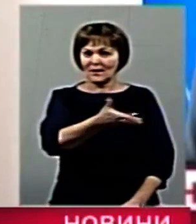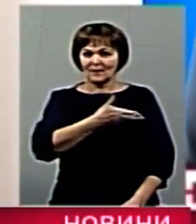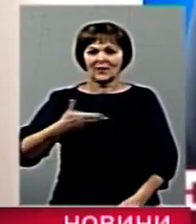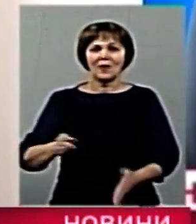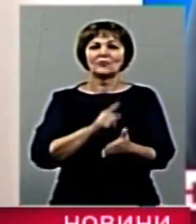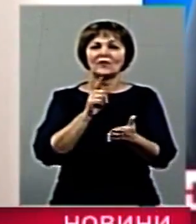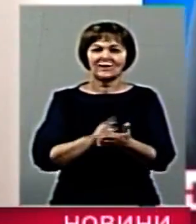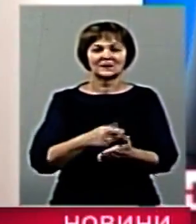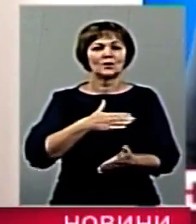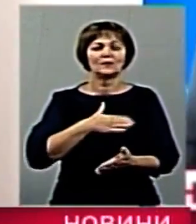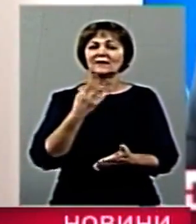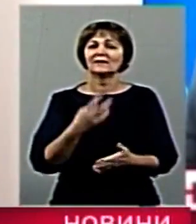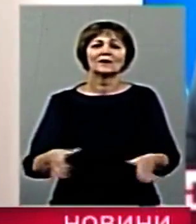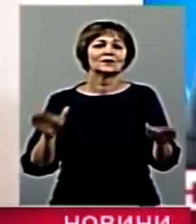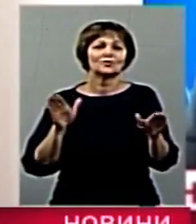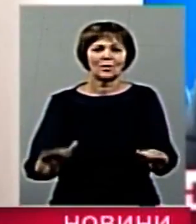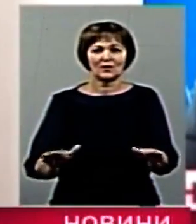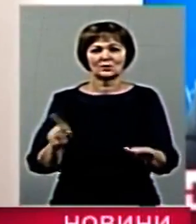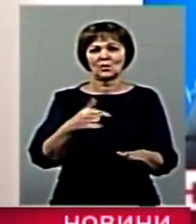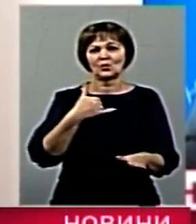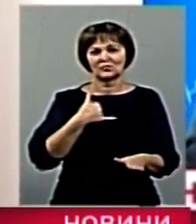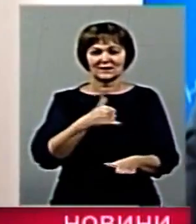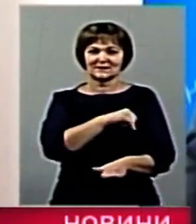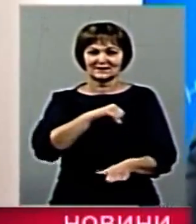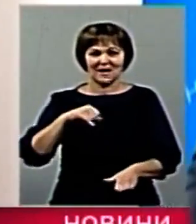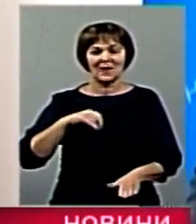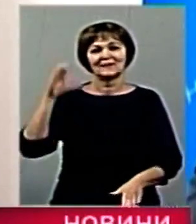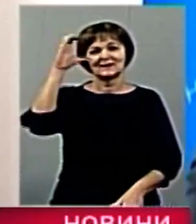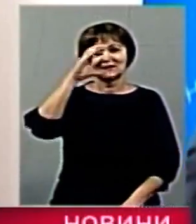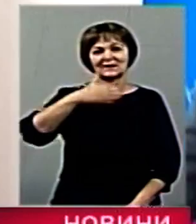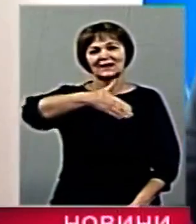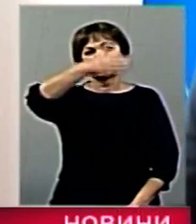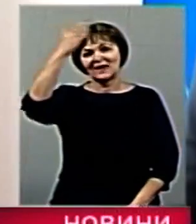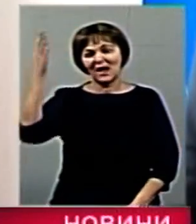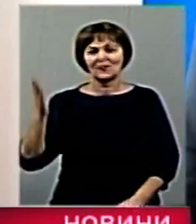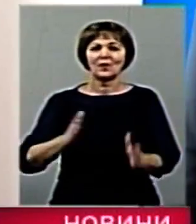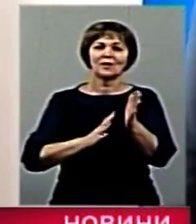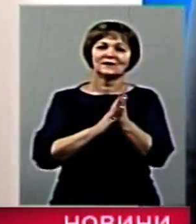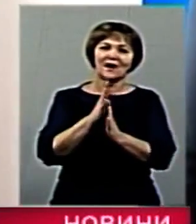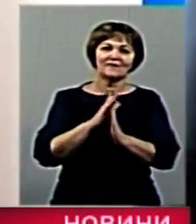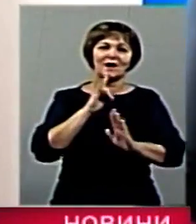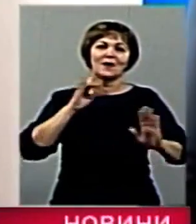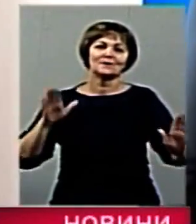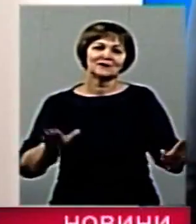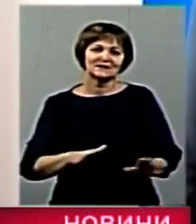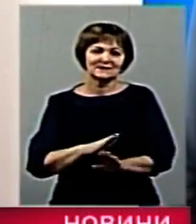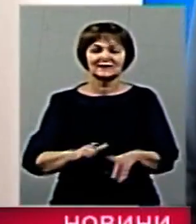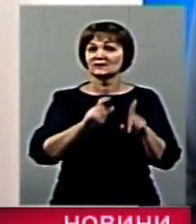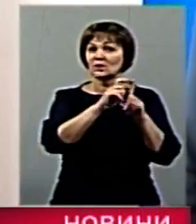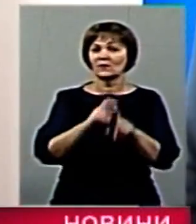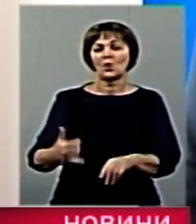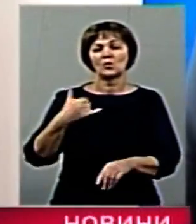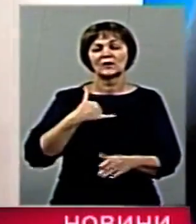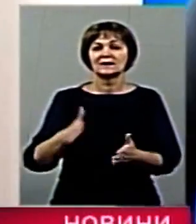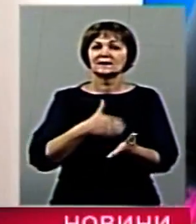любити не лише за те, що в нас найсиніше небо, найзеленіша трава і наголосніші в пісні слова, але нам є